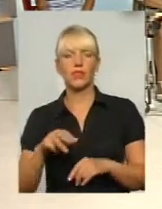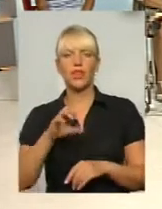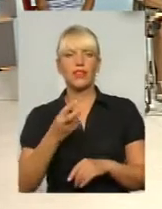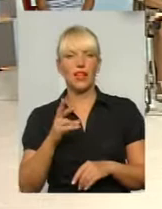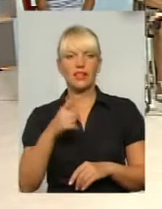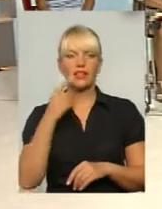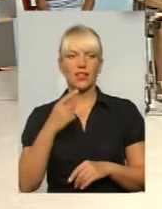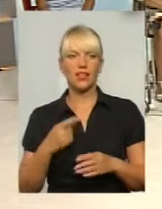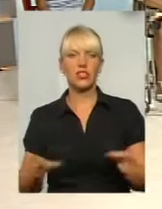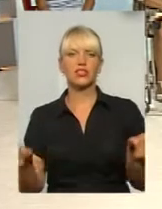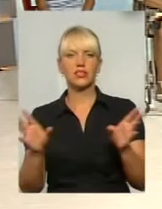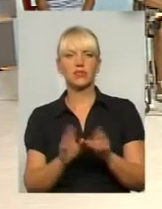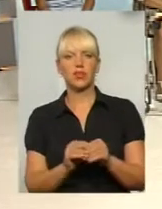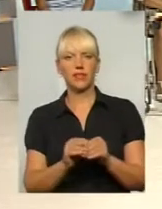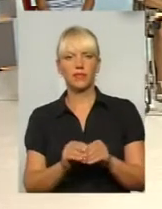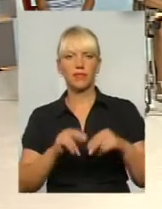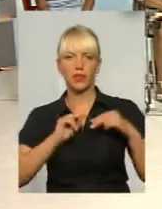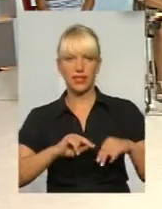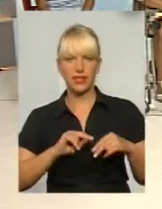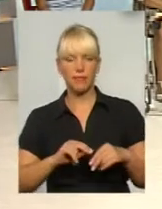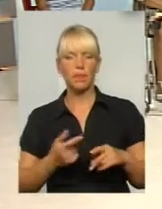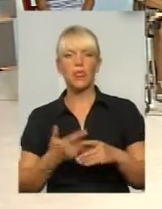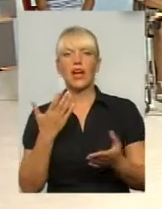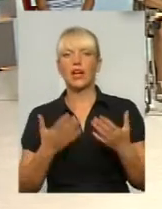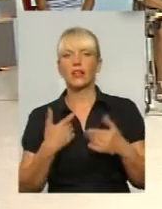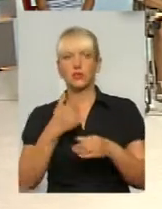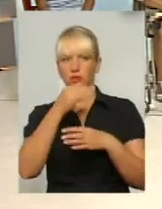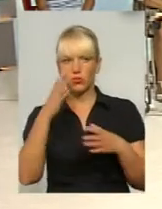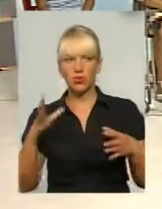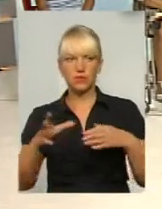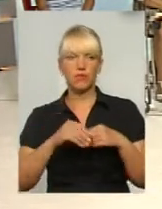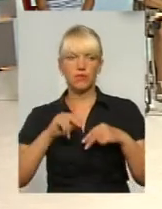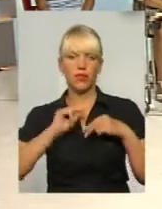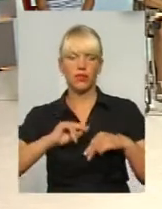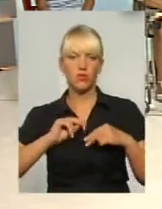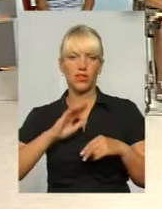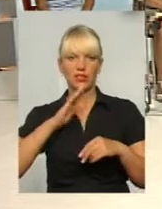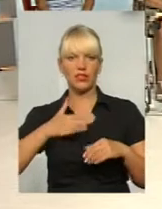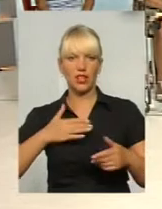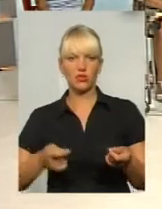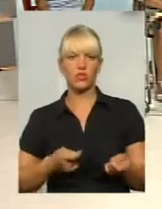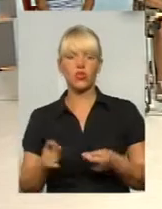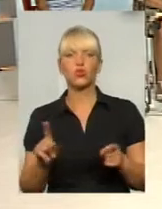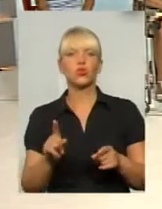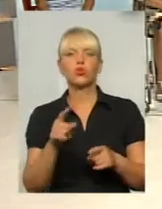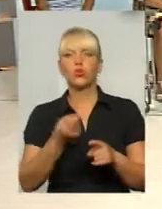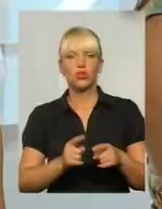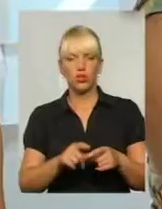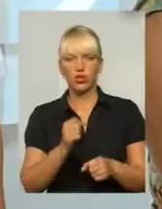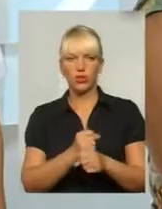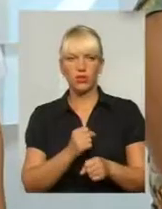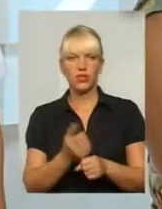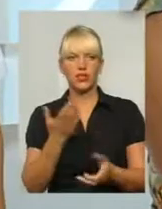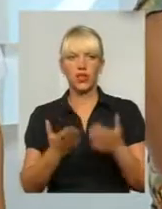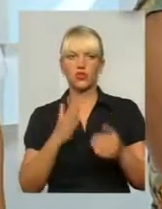каже, спільна співпраця. А якщо ми не можемо спільно співпрацювати з нашою владою, то що тоді робити? Якщо